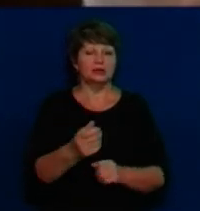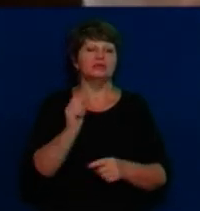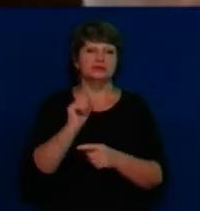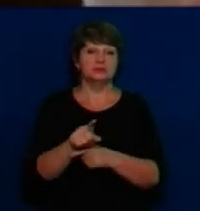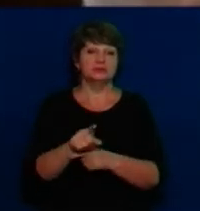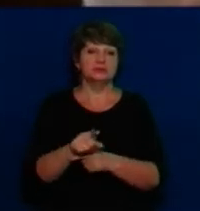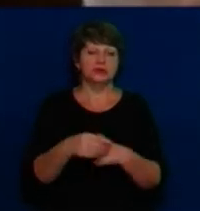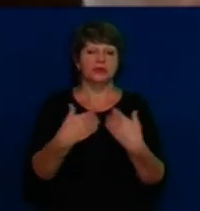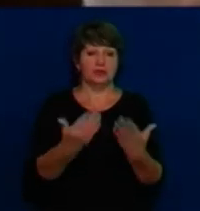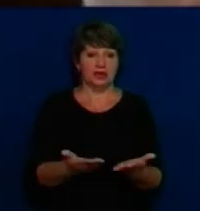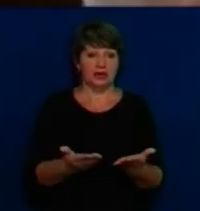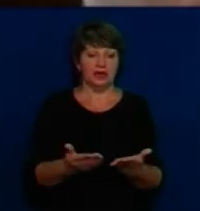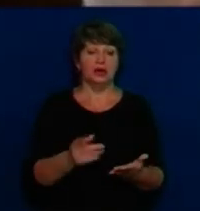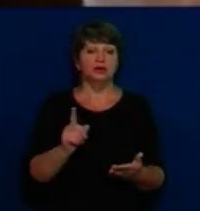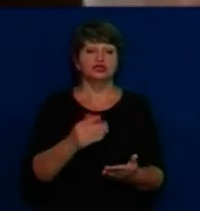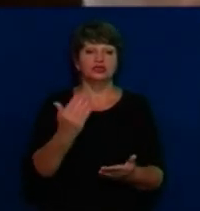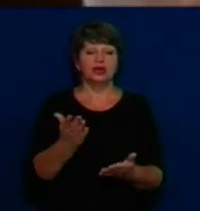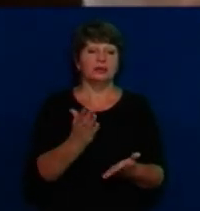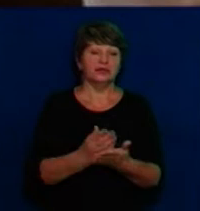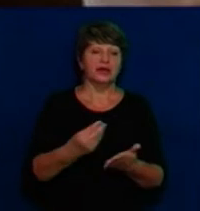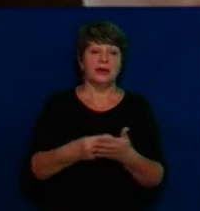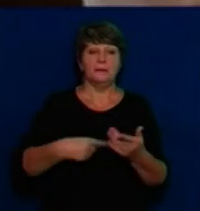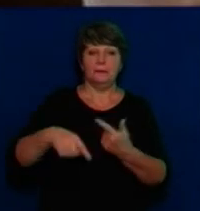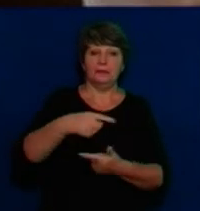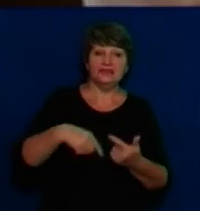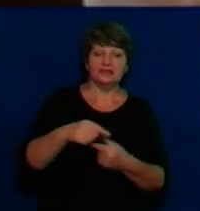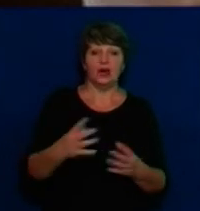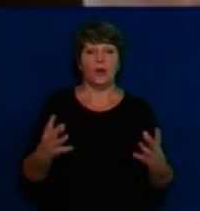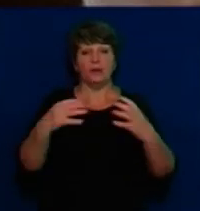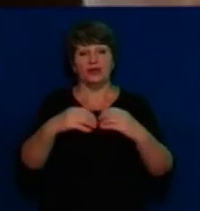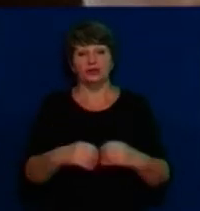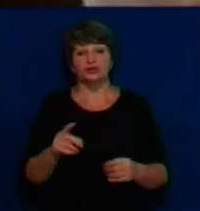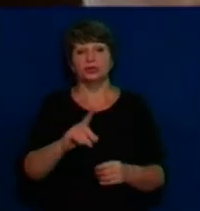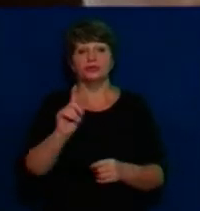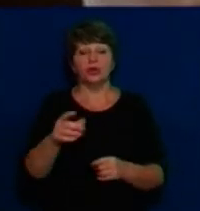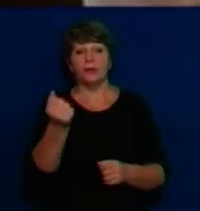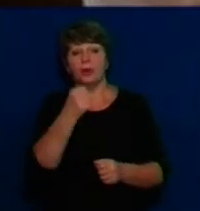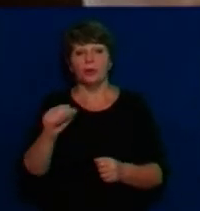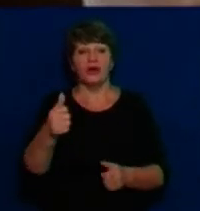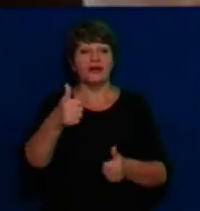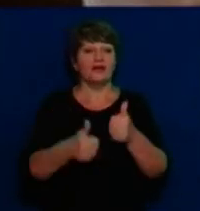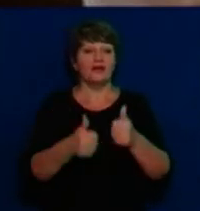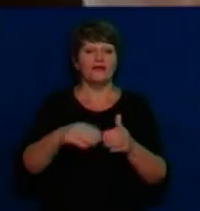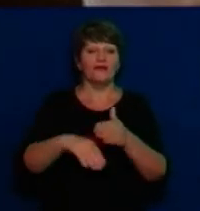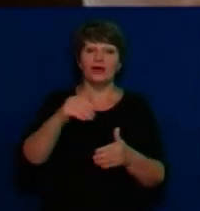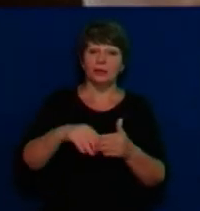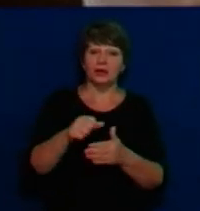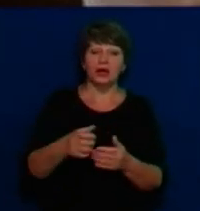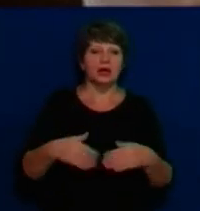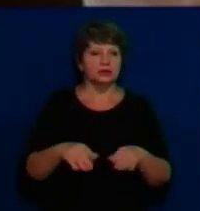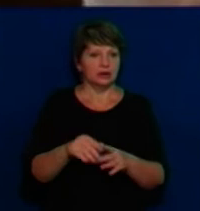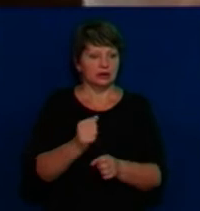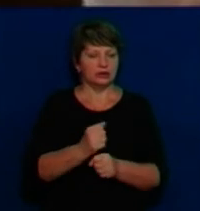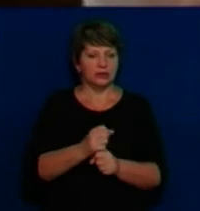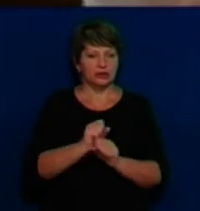певну групу бізнесову людей об'єднати громаду, щоб вони там перемогли на виборах і так далі. Але так робити не